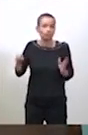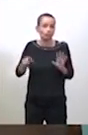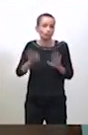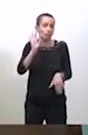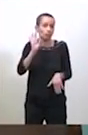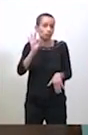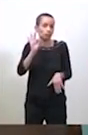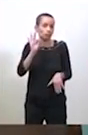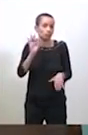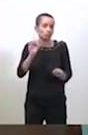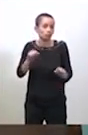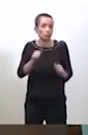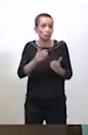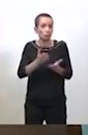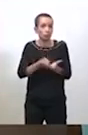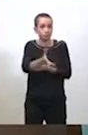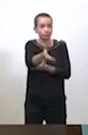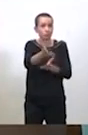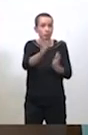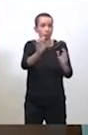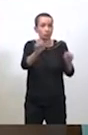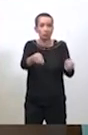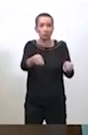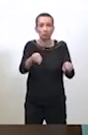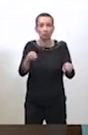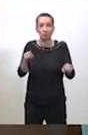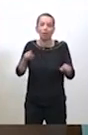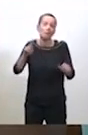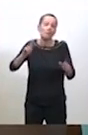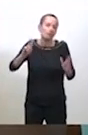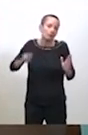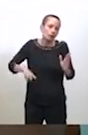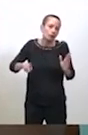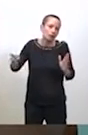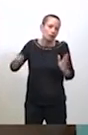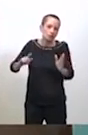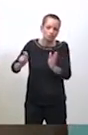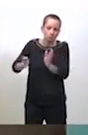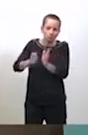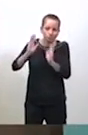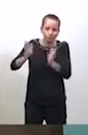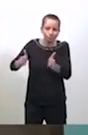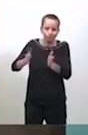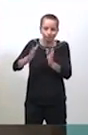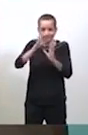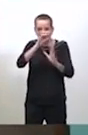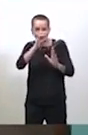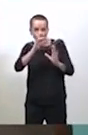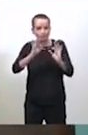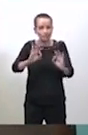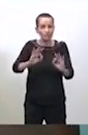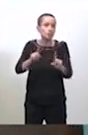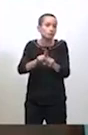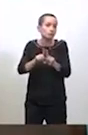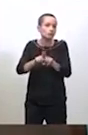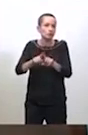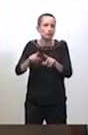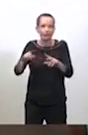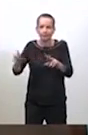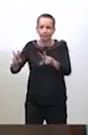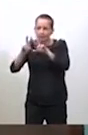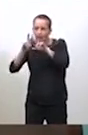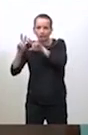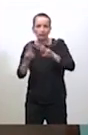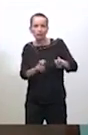peut les repartager sans problème, c'est pas une science totalement exacte, d'autant que notre analytique, notre capacité à analyser les choses n'est pas